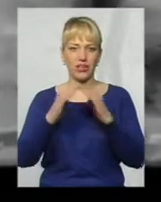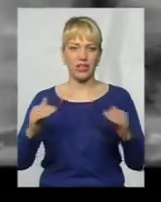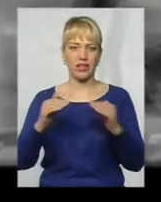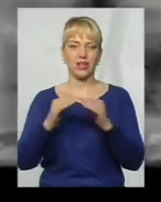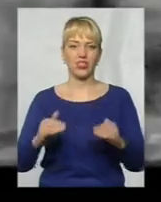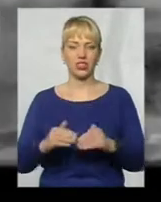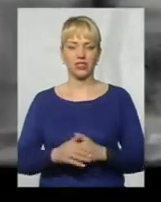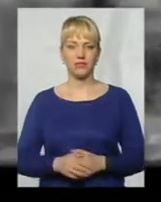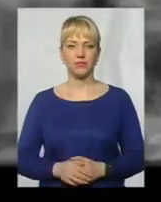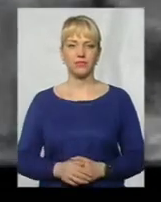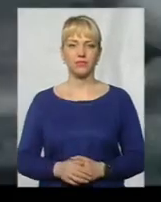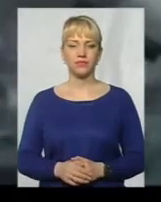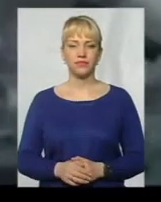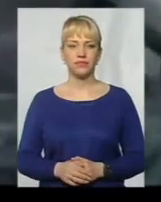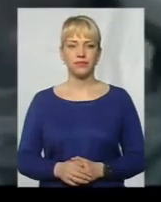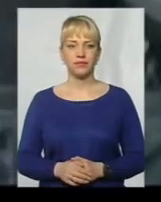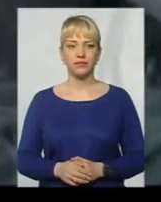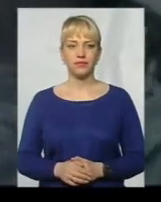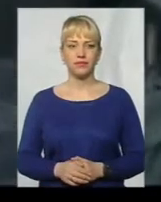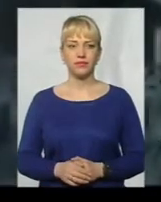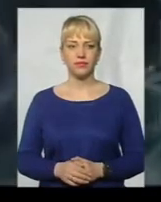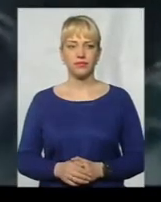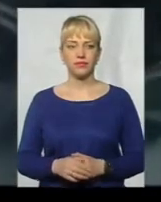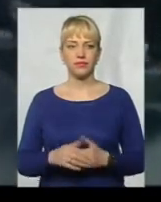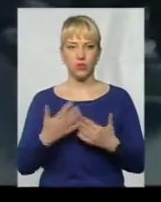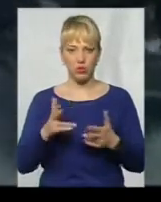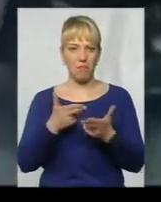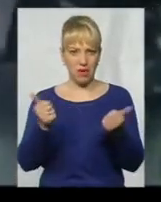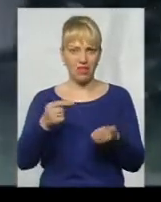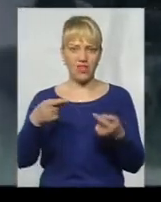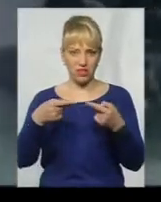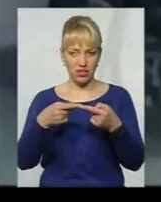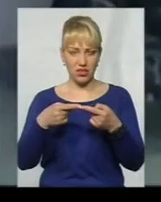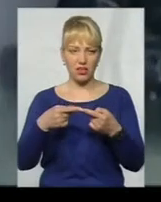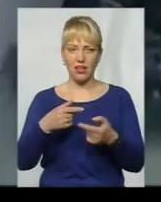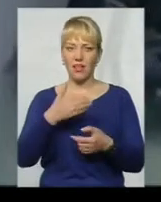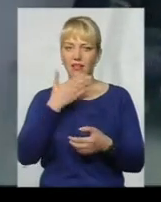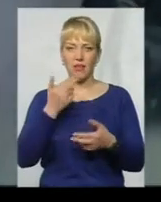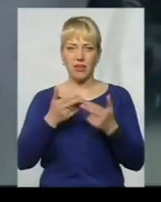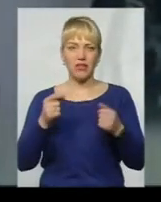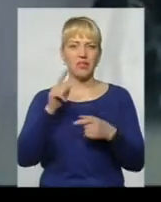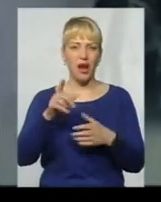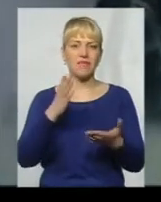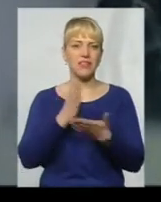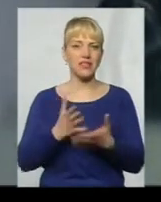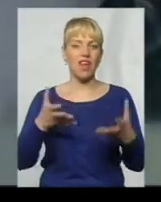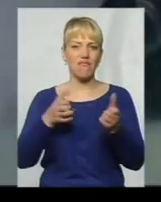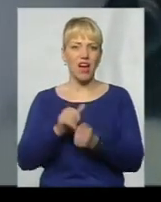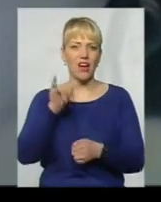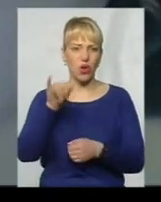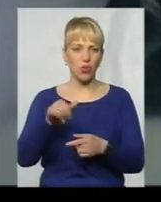Увірюємо, давай. Так, вже підтвердили? Ні, підтвердили, аварія там пройшла у них.